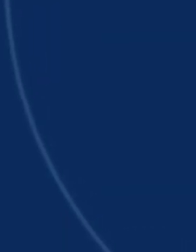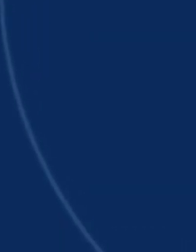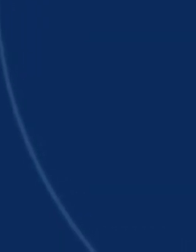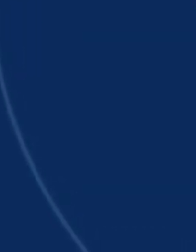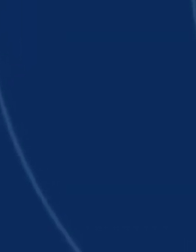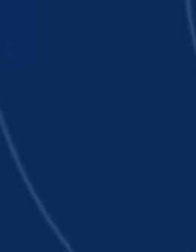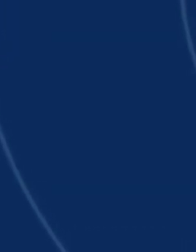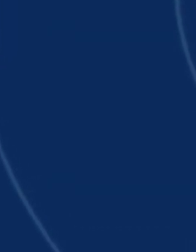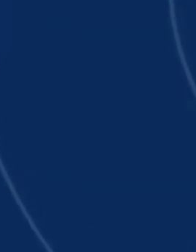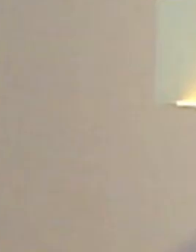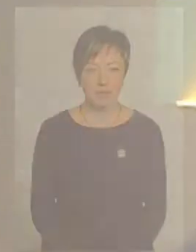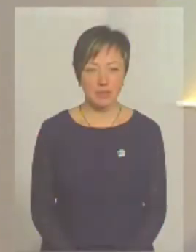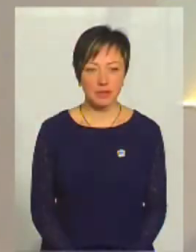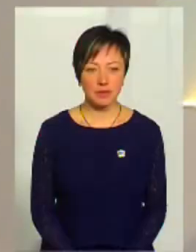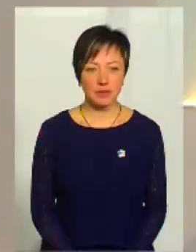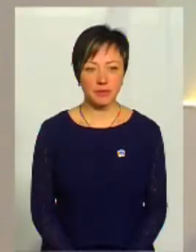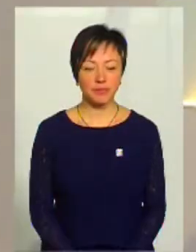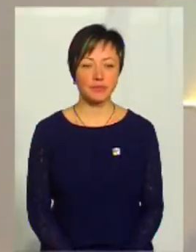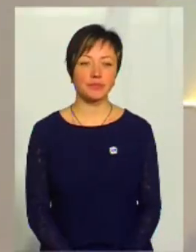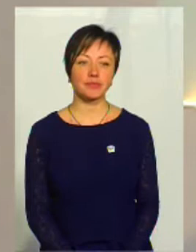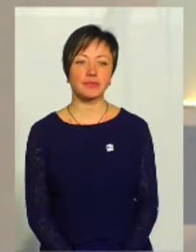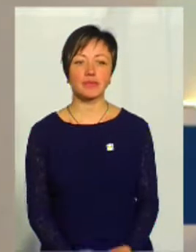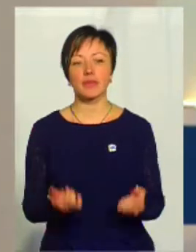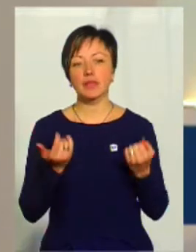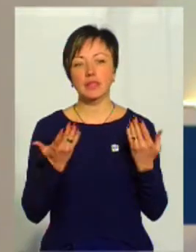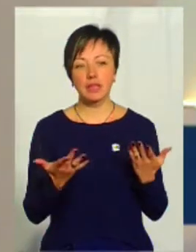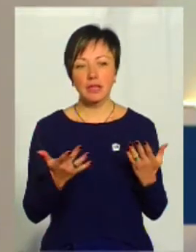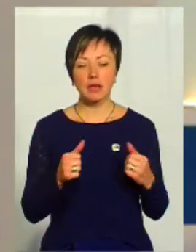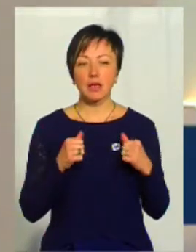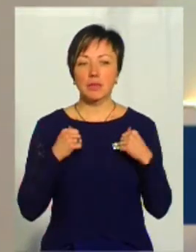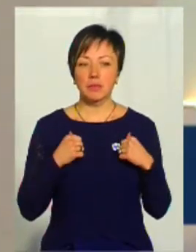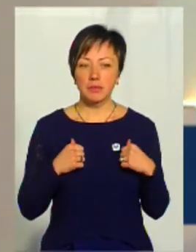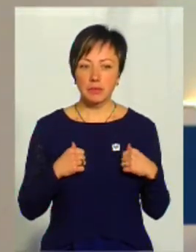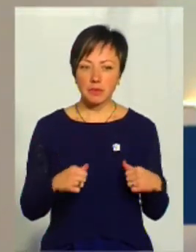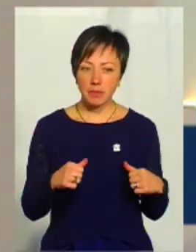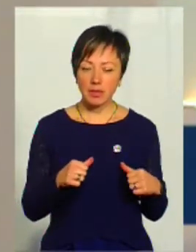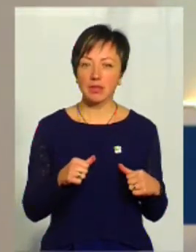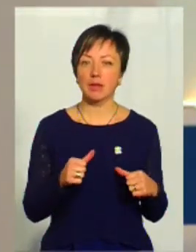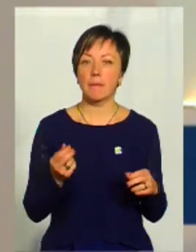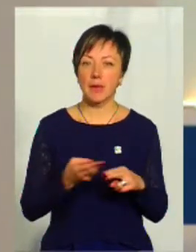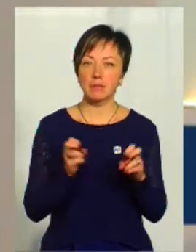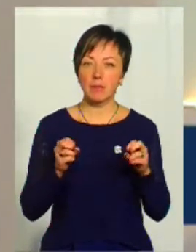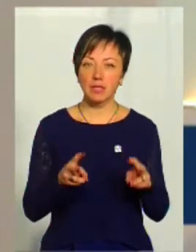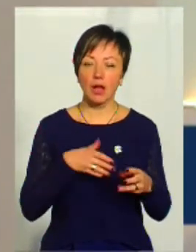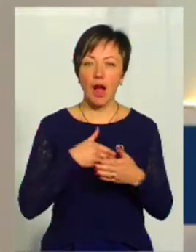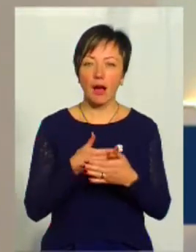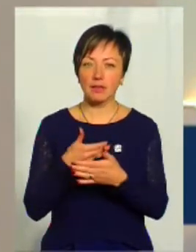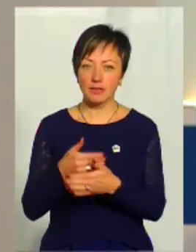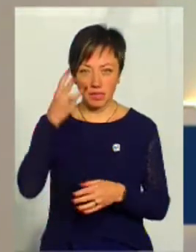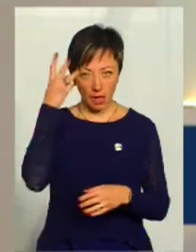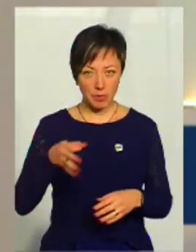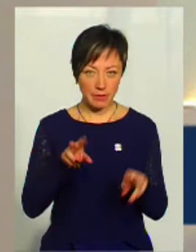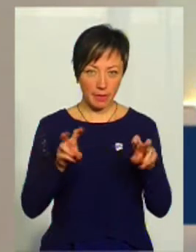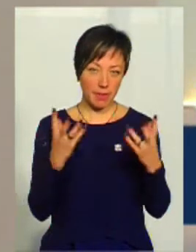Музика Наскільки безпечний громадський активізм на Хмельниччині? Це тема дня, усіх